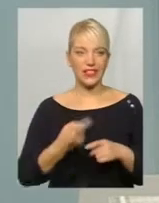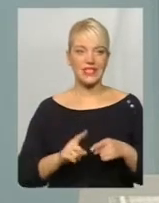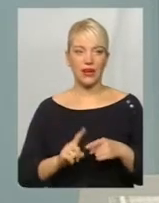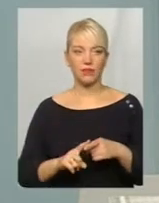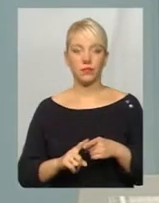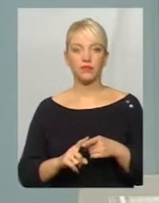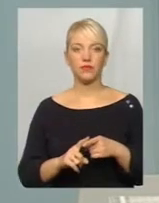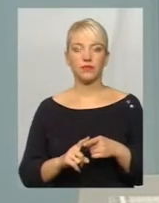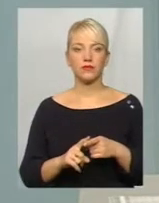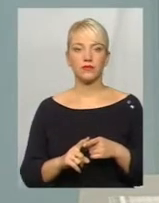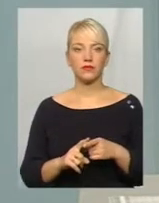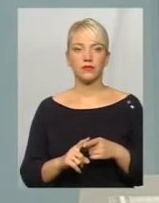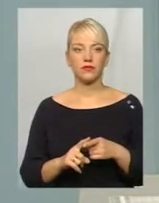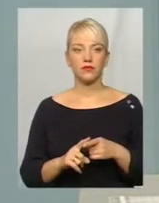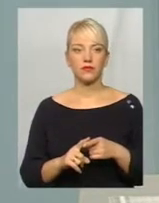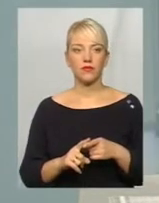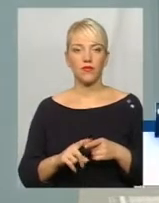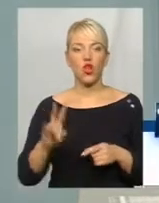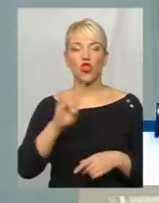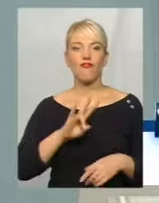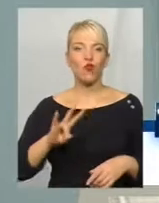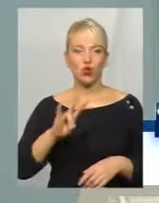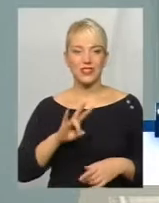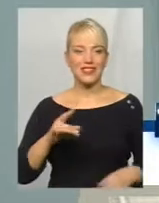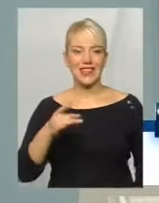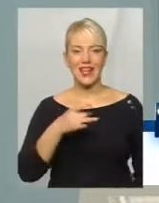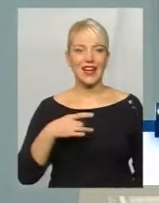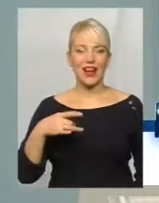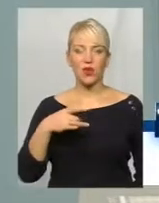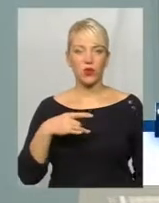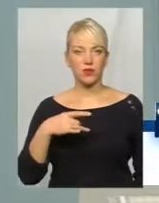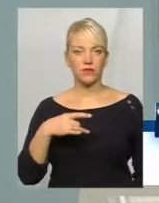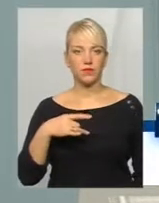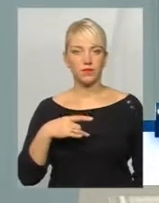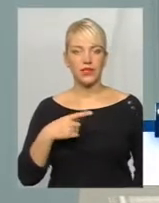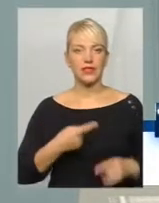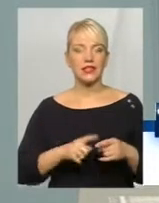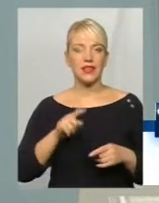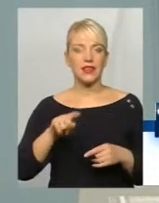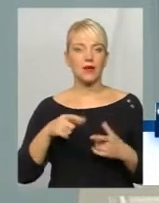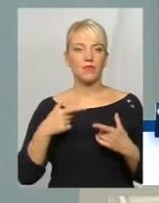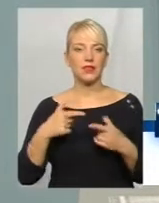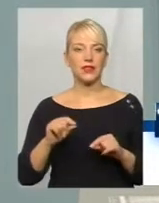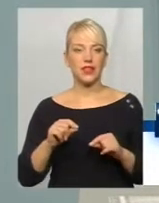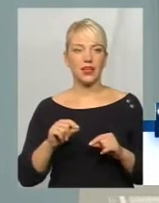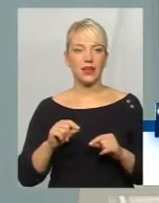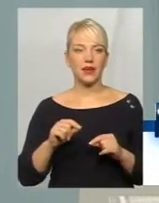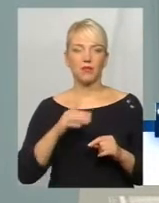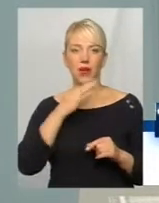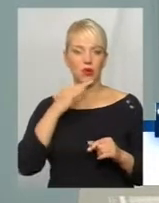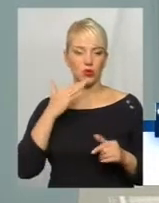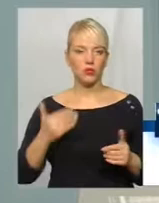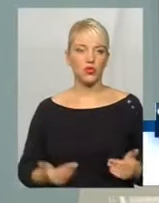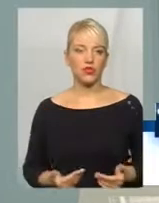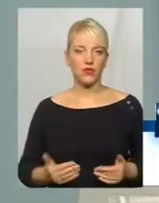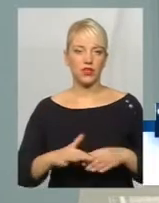Новушицький район. Тобто, по суті, це там, де щільно проживає